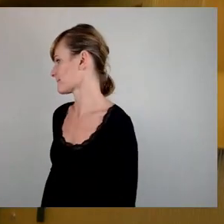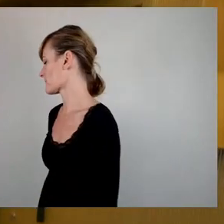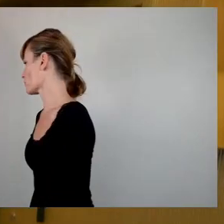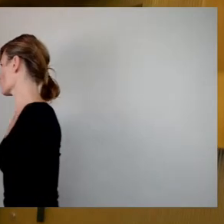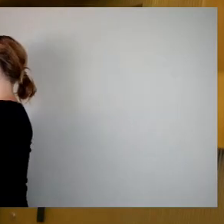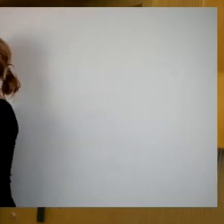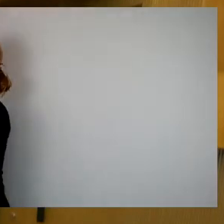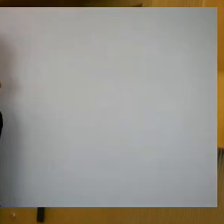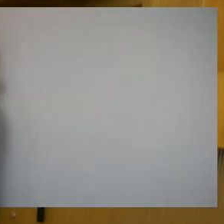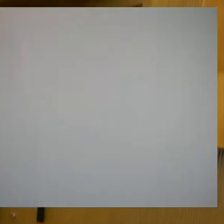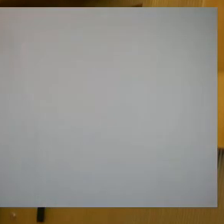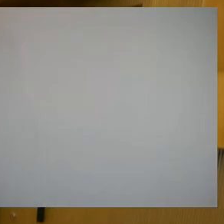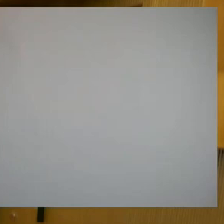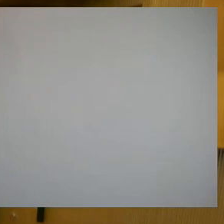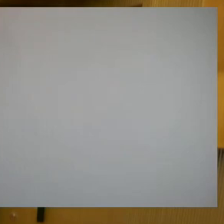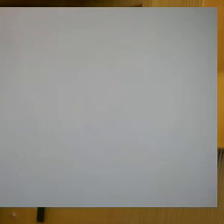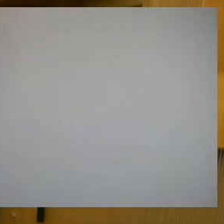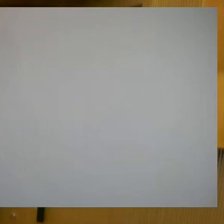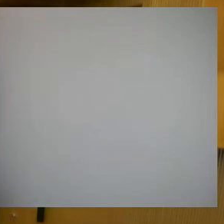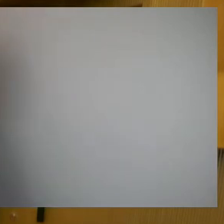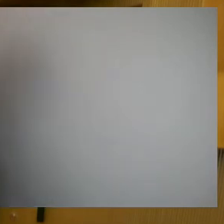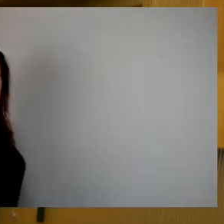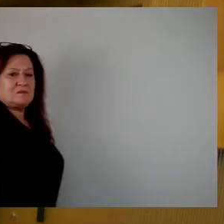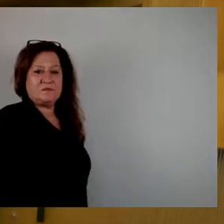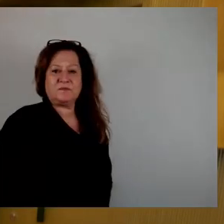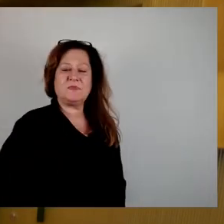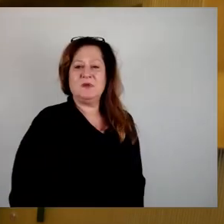So, wir setzen fort in der Fraktionsrunde. Fraktion Die Linke, Herr Wirtz.